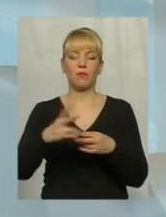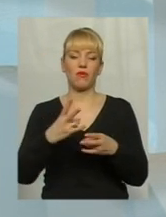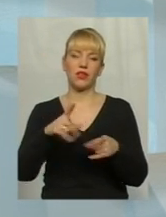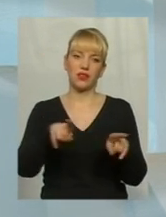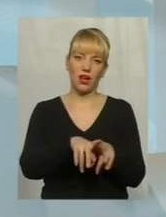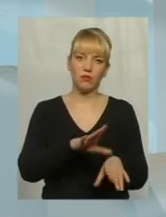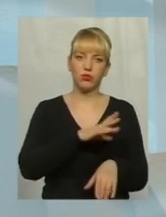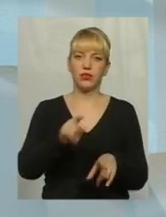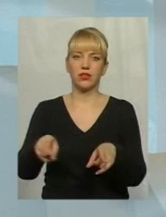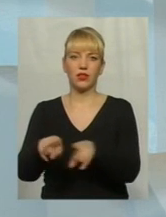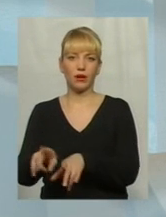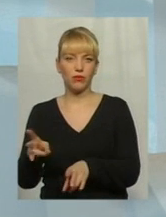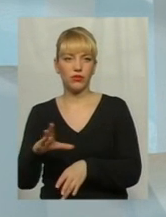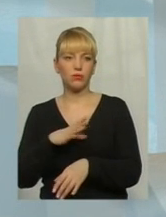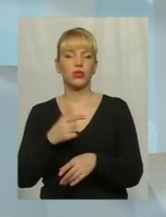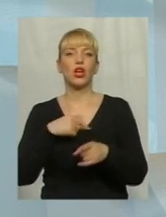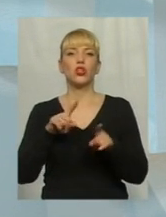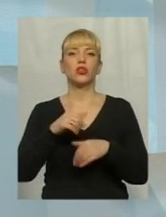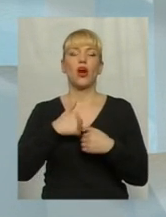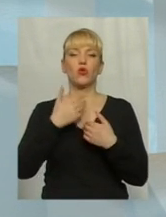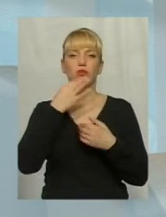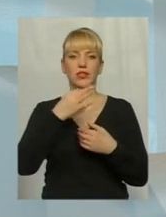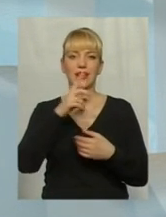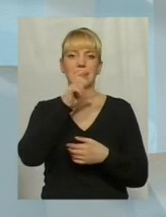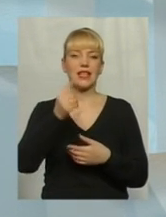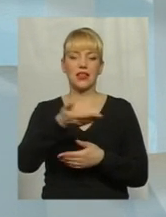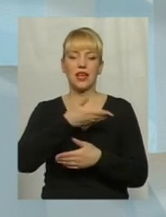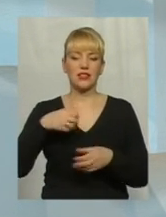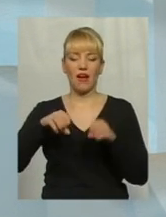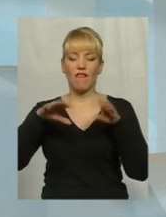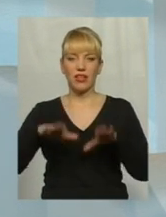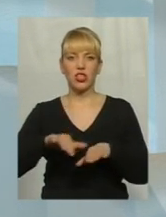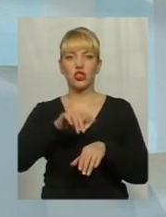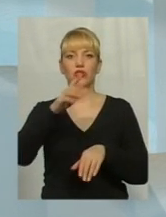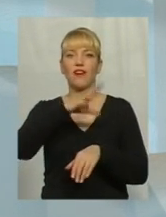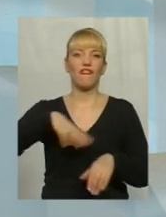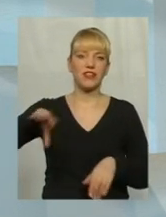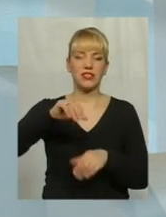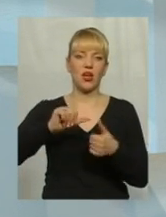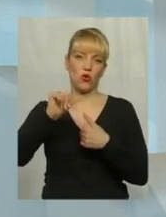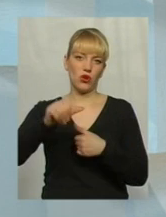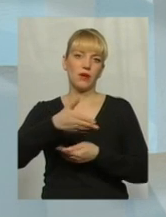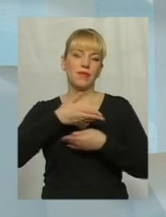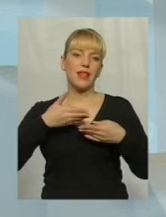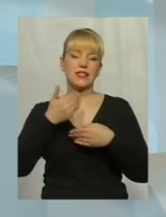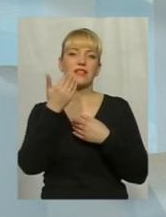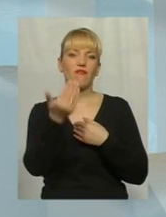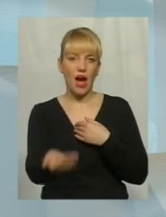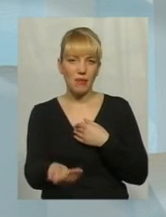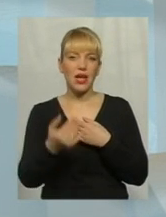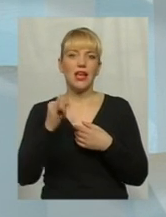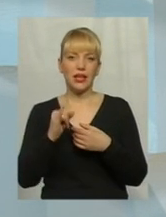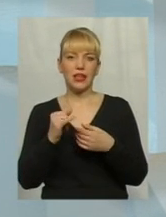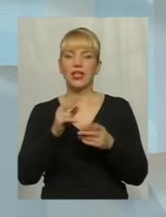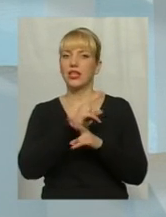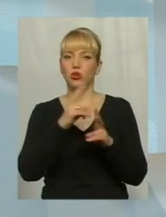друга така. Тобто, що я хочу сказати? За нас вирішують всі, окрім нас, з вами. І ніхто ніякий, скажімо,